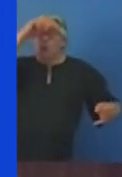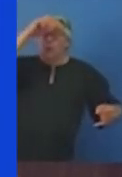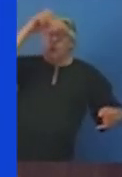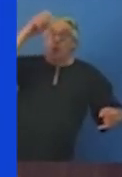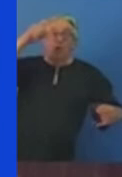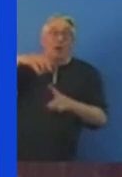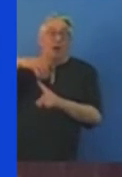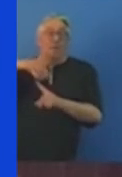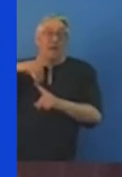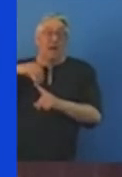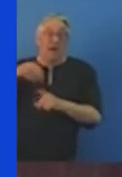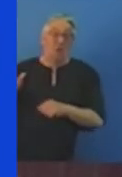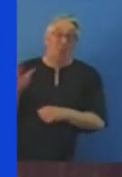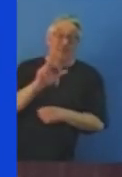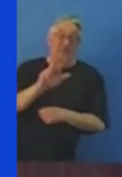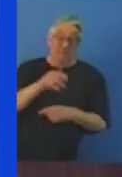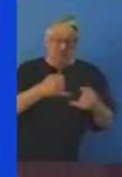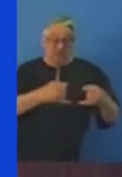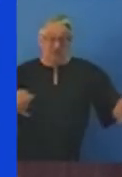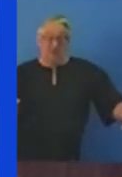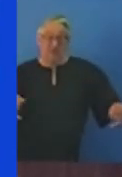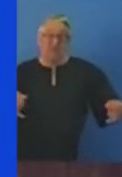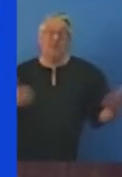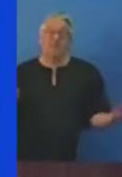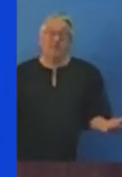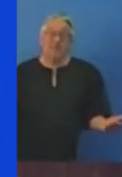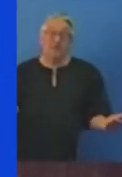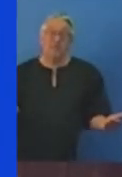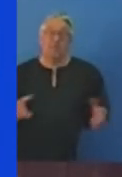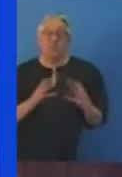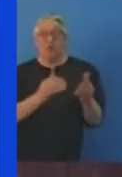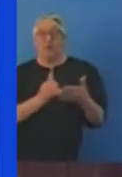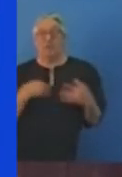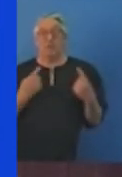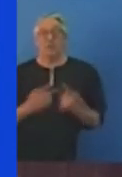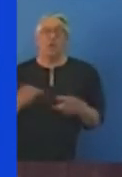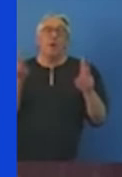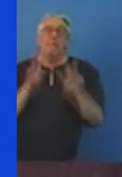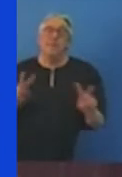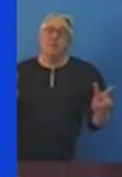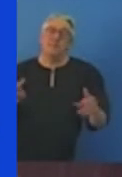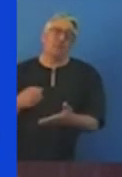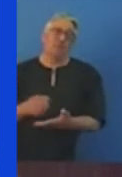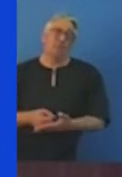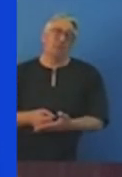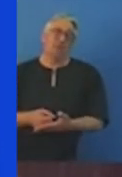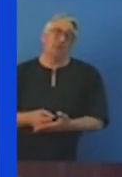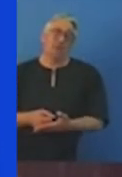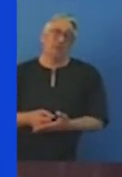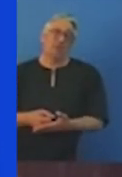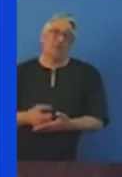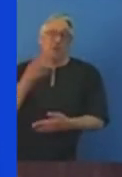signataires doivent aller jusqu'au bout de leurs engagements internationaux, dans le cadre de la dignité et d'une dignité d'une humanité